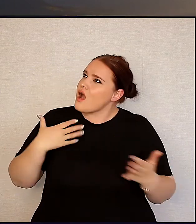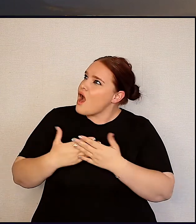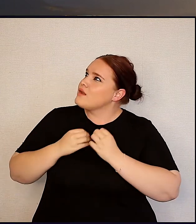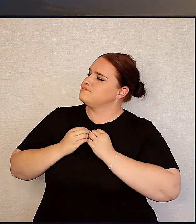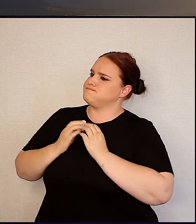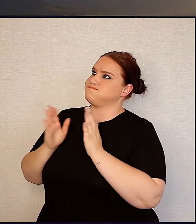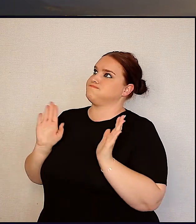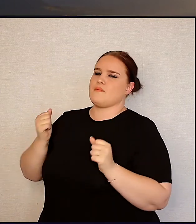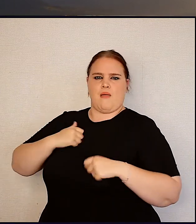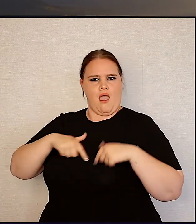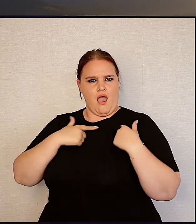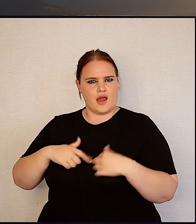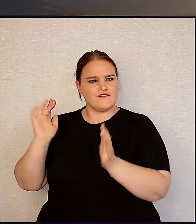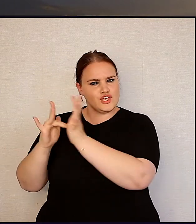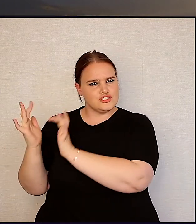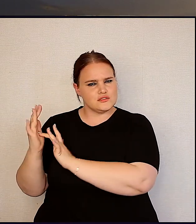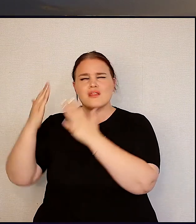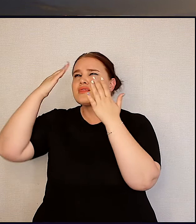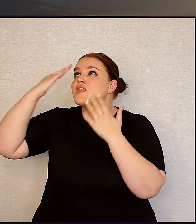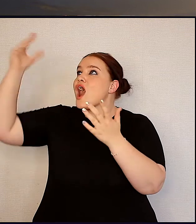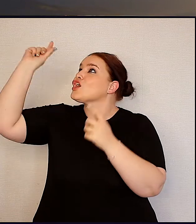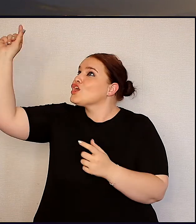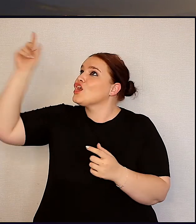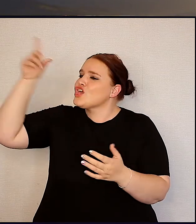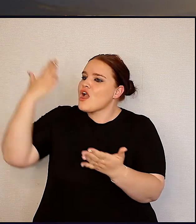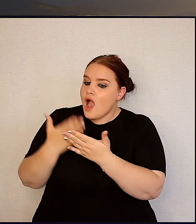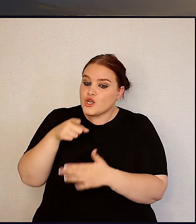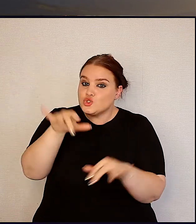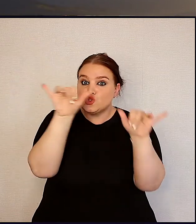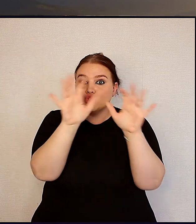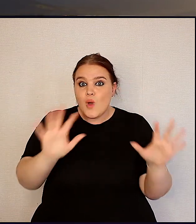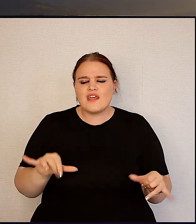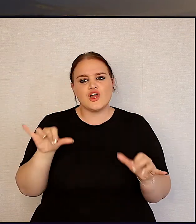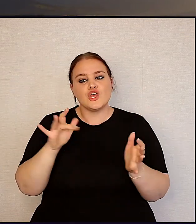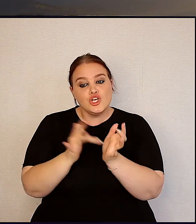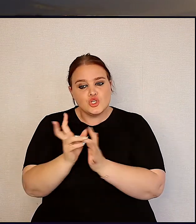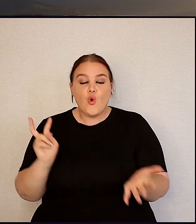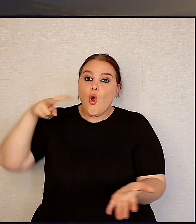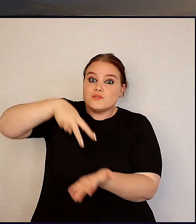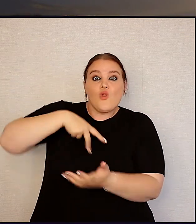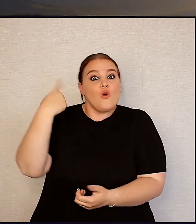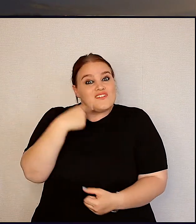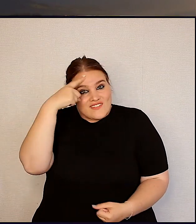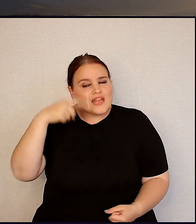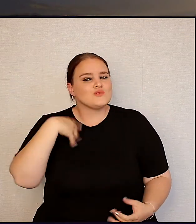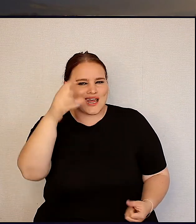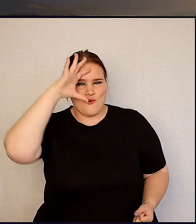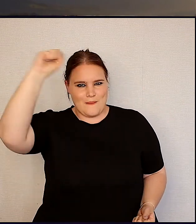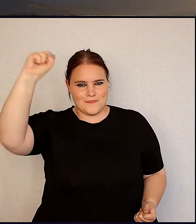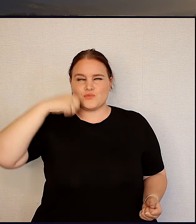en het ons hart voor die uitstort, ons dankie, ons eer hee, dat hierdie die verhaal is, waar Jesus opgestaan het, en daarom weet ons ons het hoop,